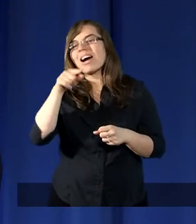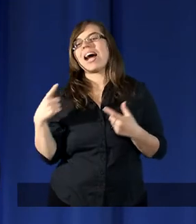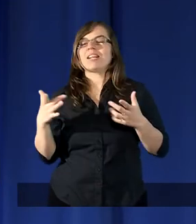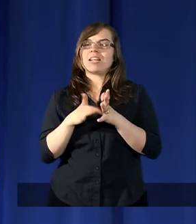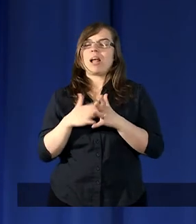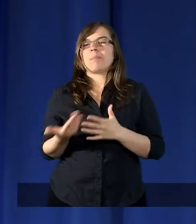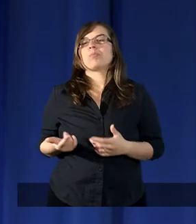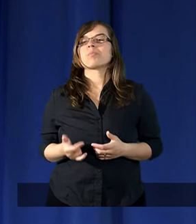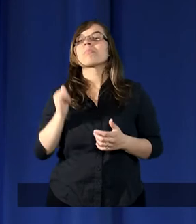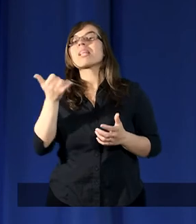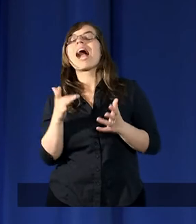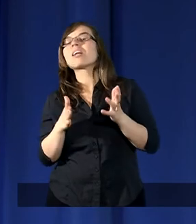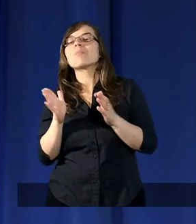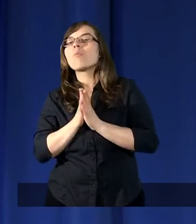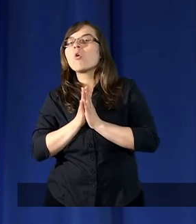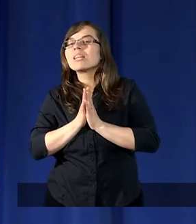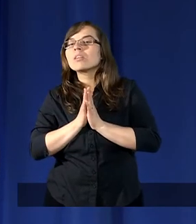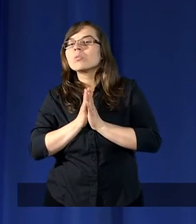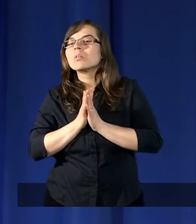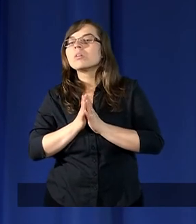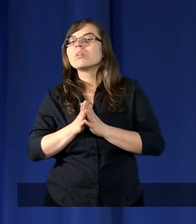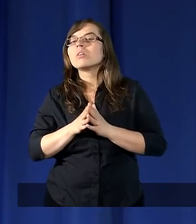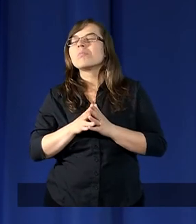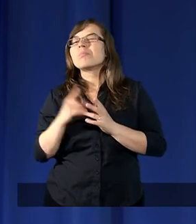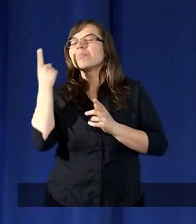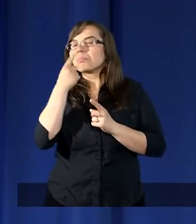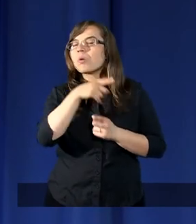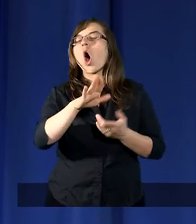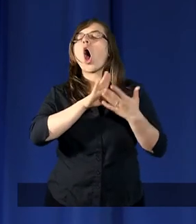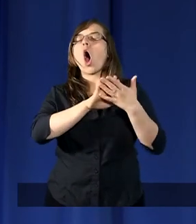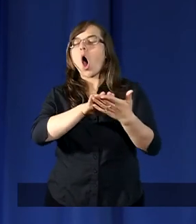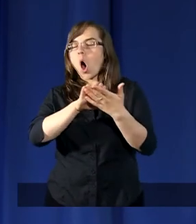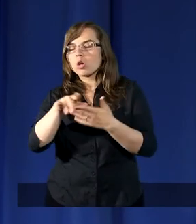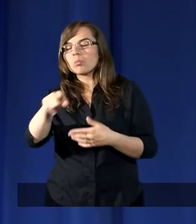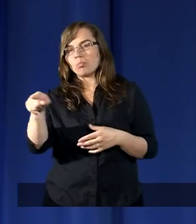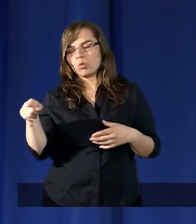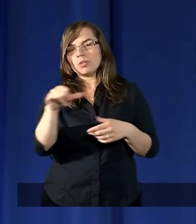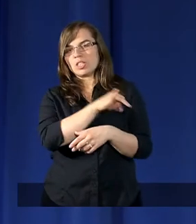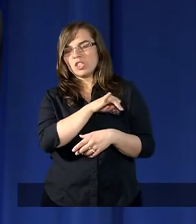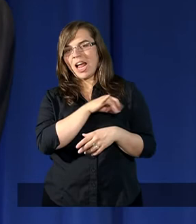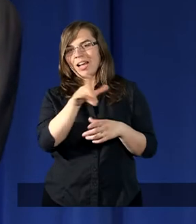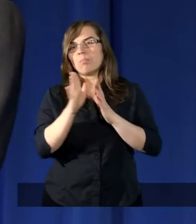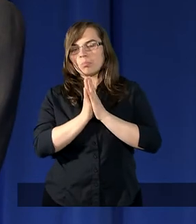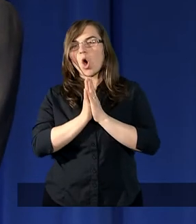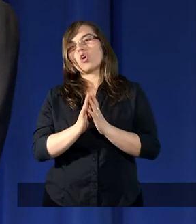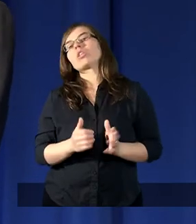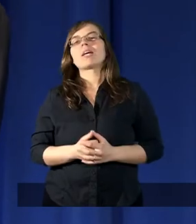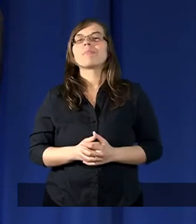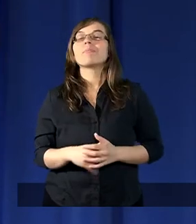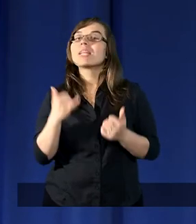I jak się modlił? Odpuść im ten grzech. A jeżeli